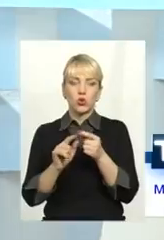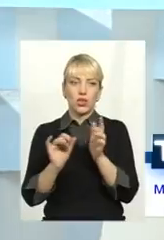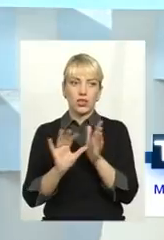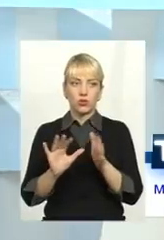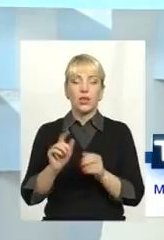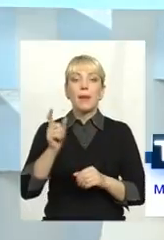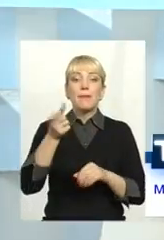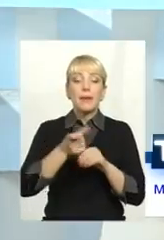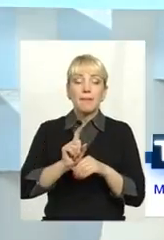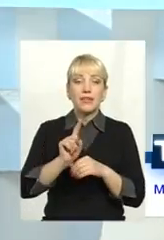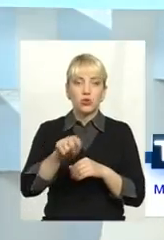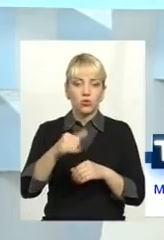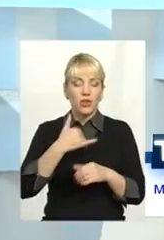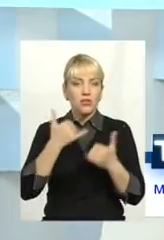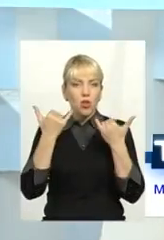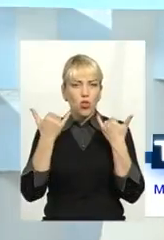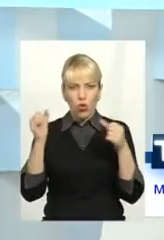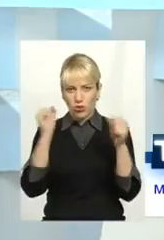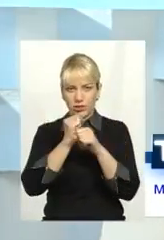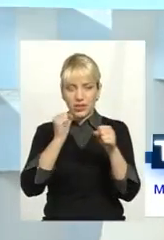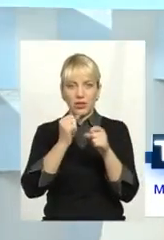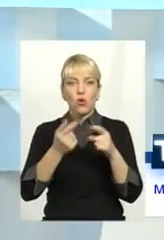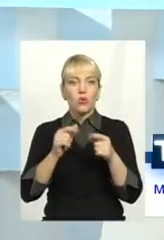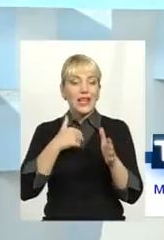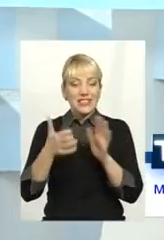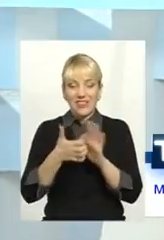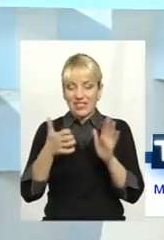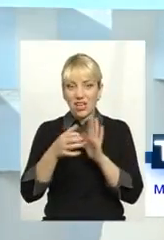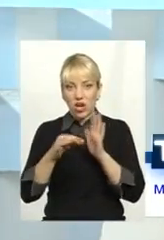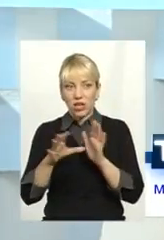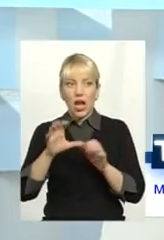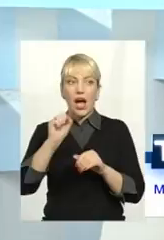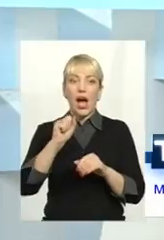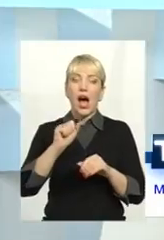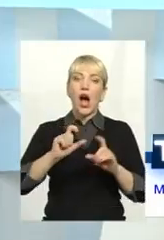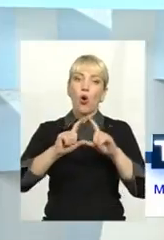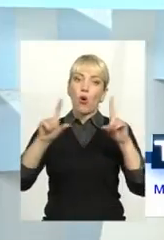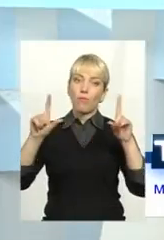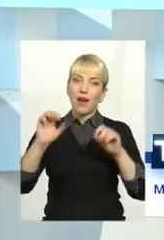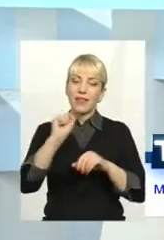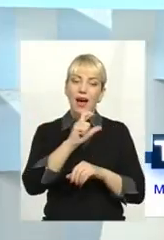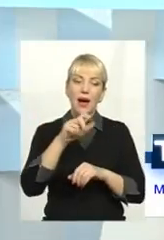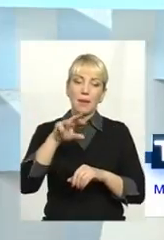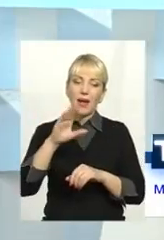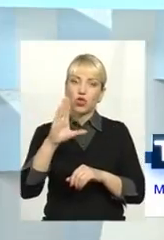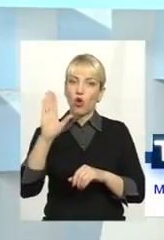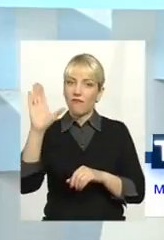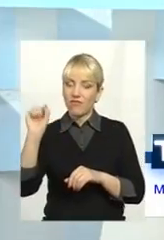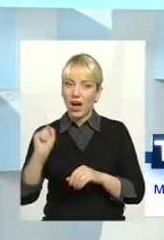І більш того, в нас такий нонсенс. Нас, не мов би, не вистачає електроенергії, А та ж сама компанія Ахметова купляє